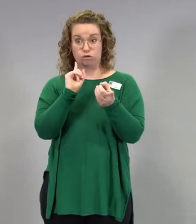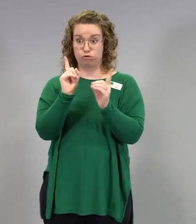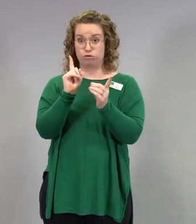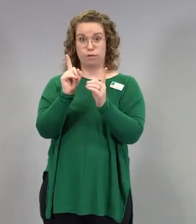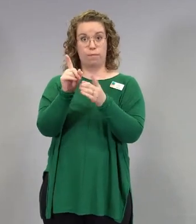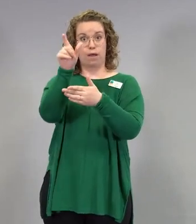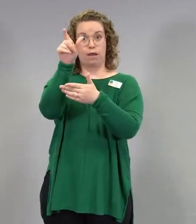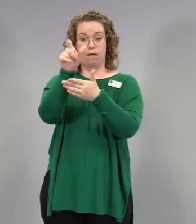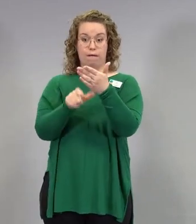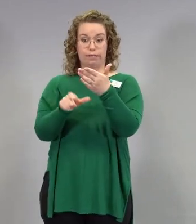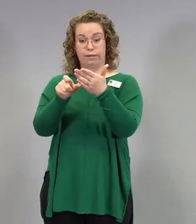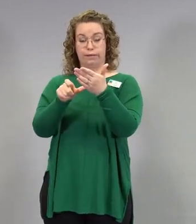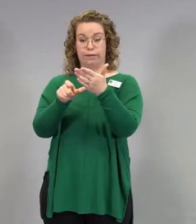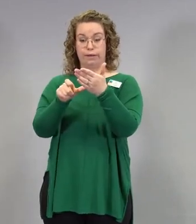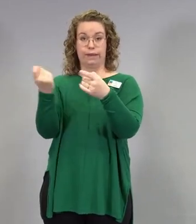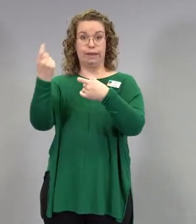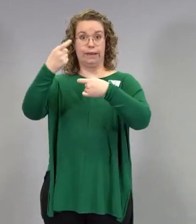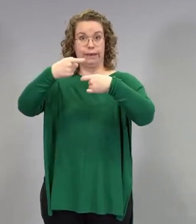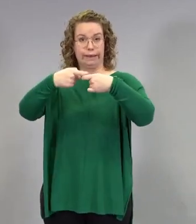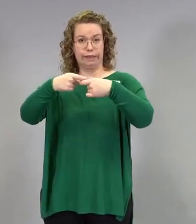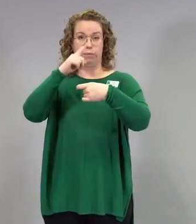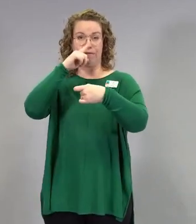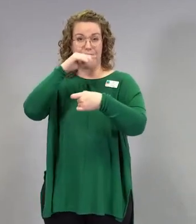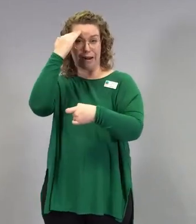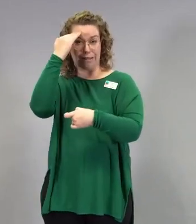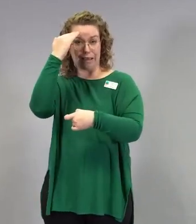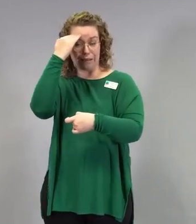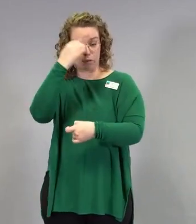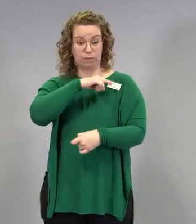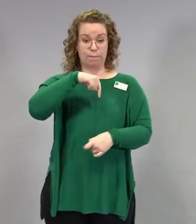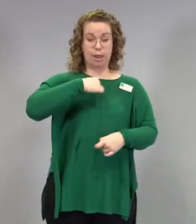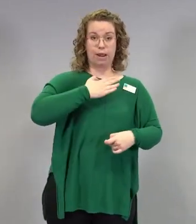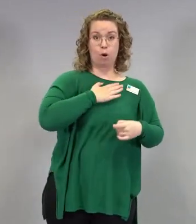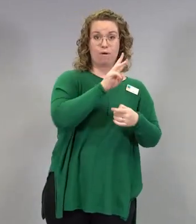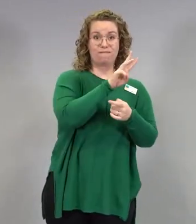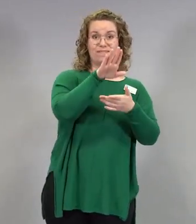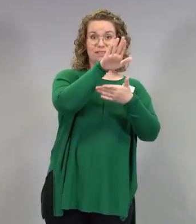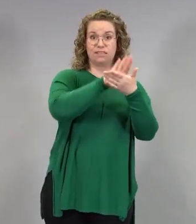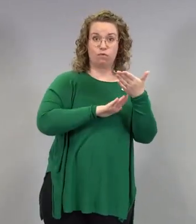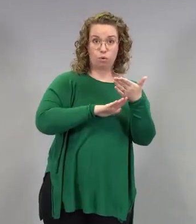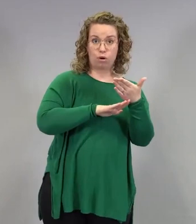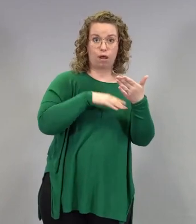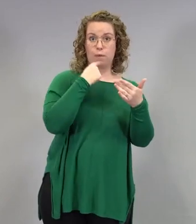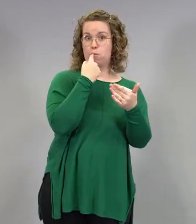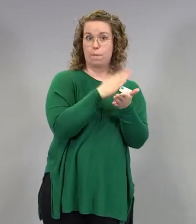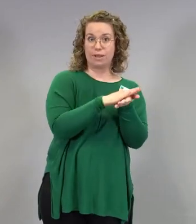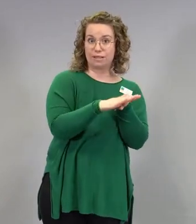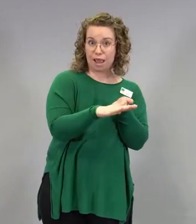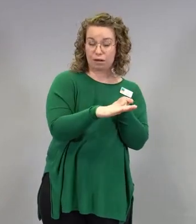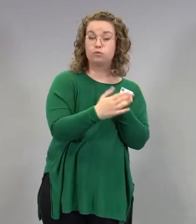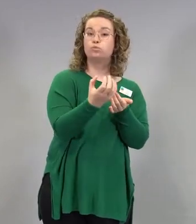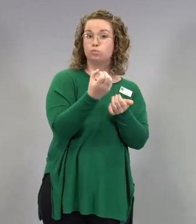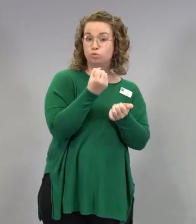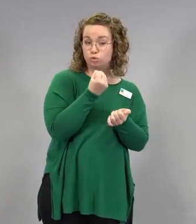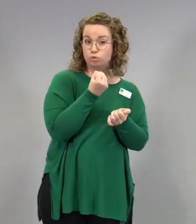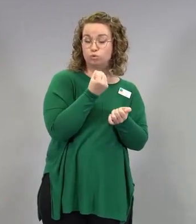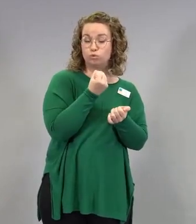ei löydy vastauksia, niin me ollaan sitten niiden teidän vinkkausten tai kysymysten perusteella voitu sitten rakentaa meidän sivuille